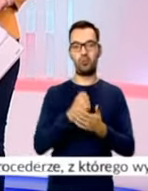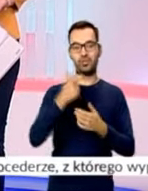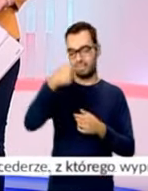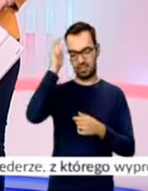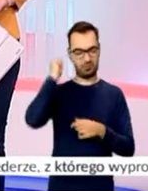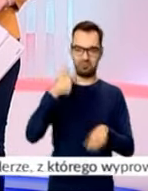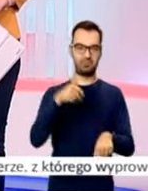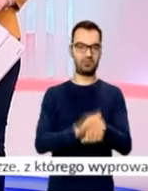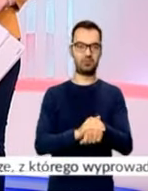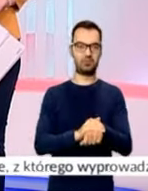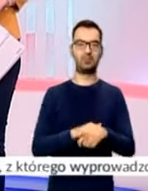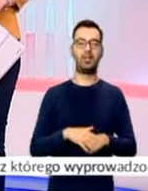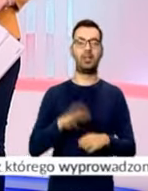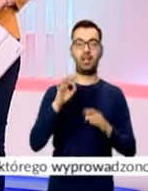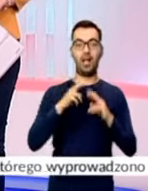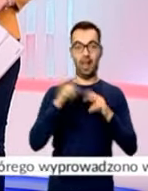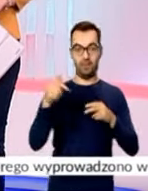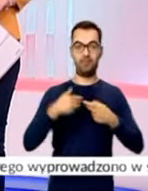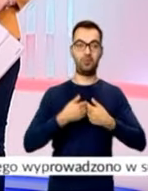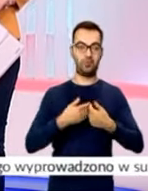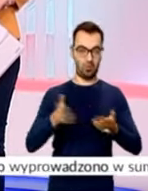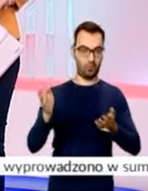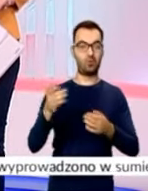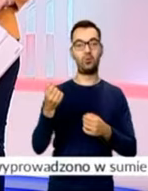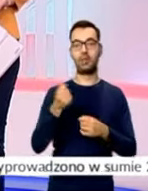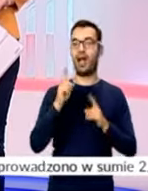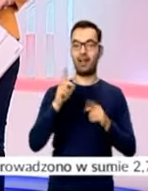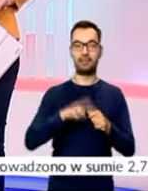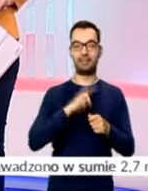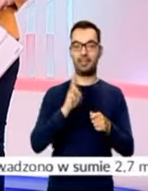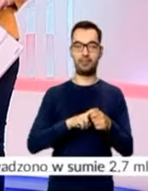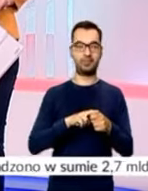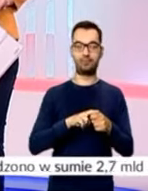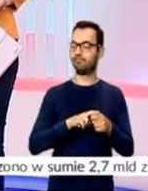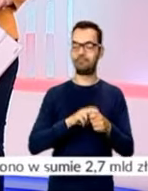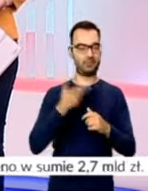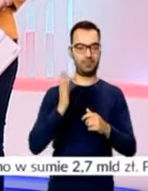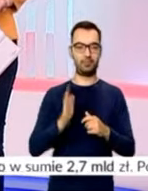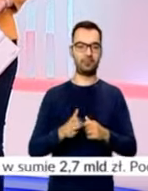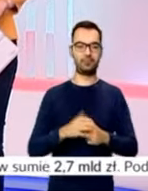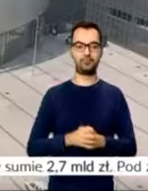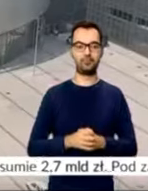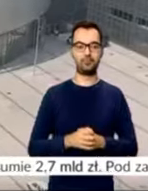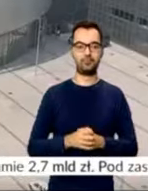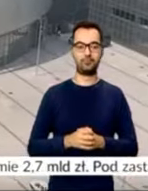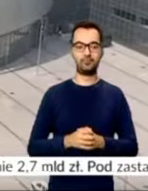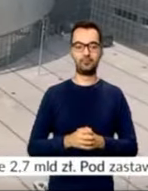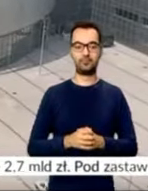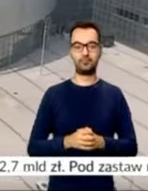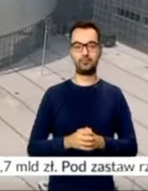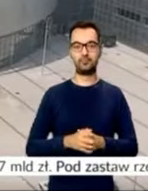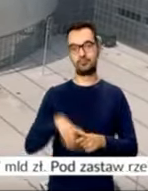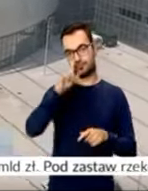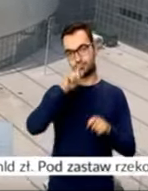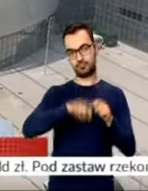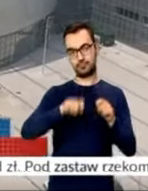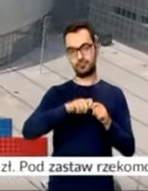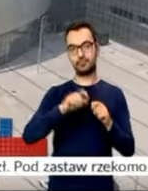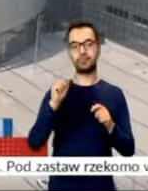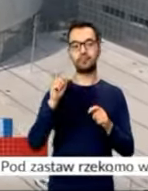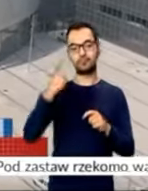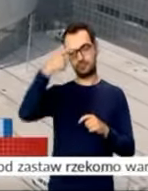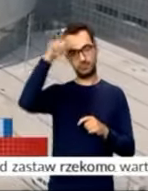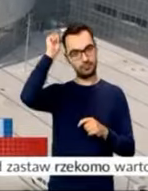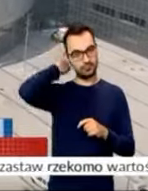Pożarnej. Dziś hala miała zostać oddana do użytku, ale termin nie zostanie dotrzymany. Kontrola Państwowej